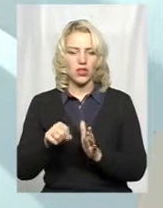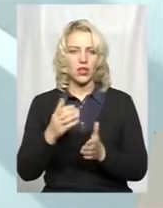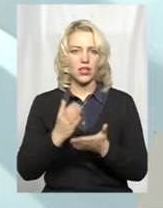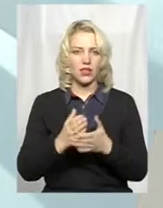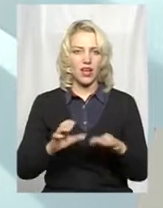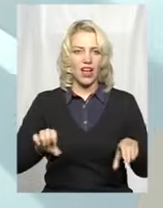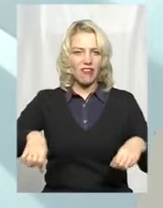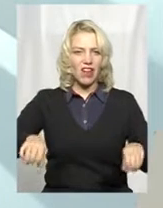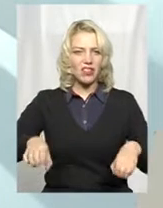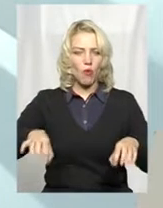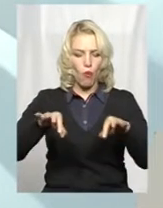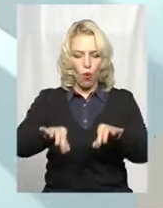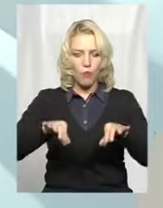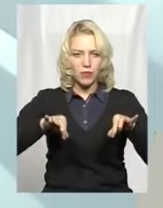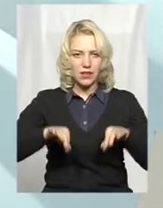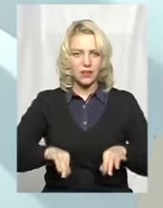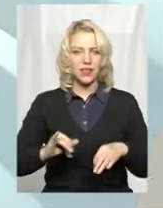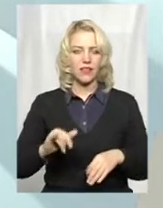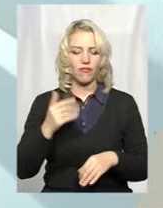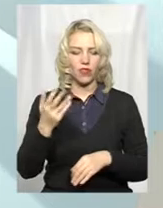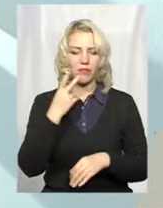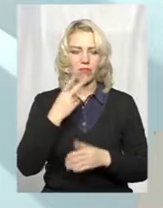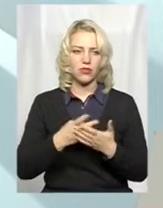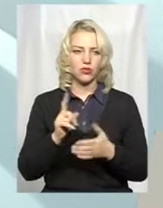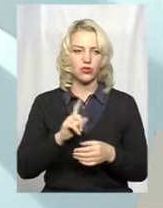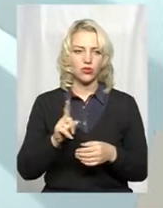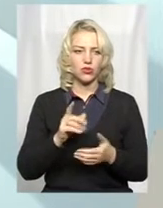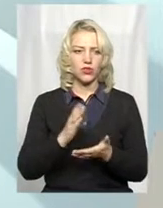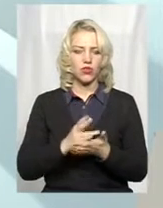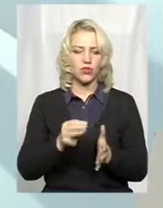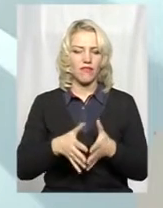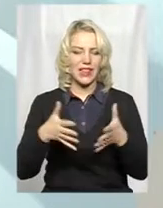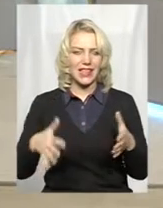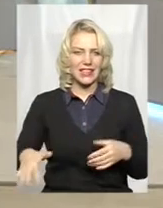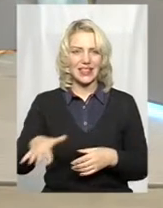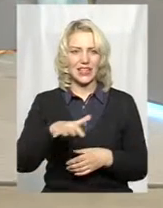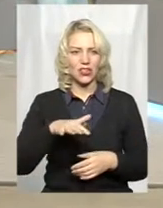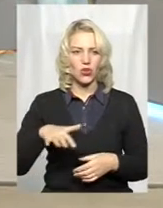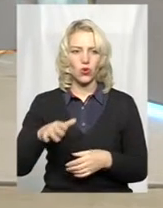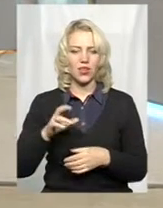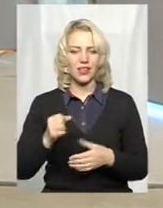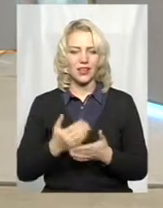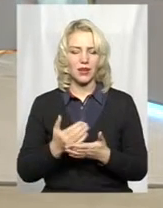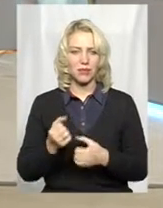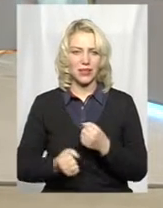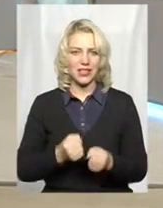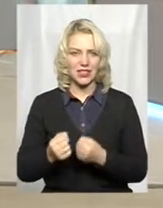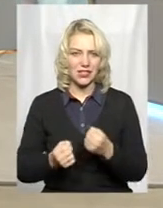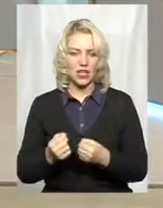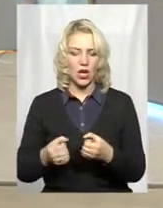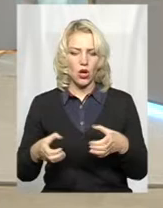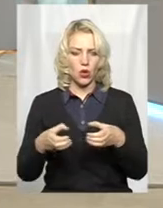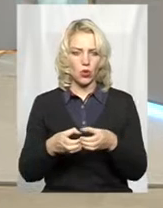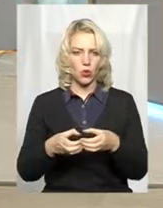і фактично вони бачать, що знаходиться на великій території, і при під'їзді навіть тих самих груп